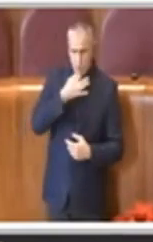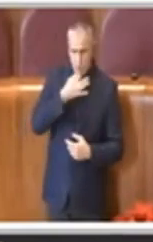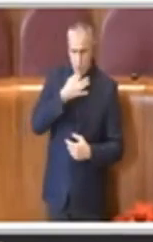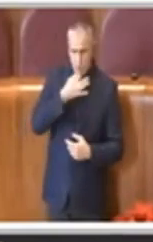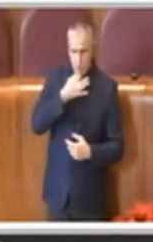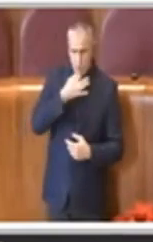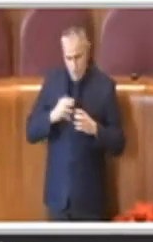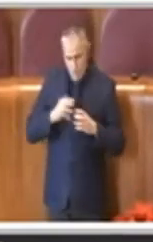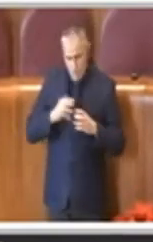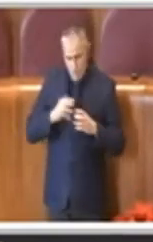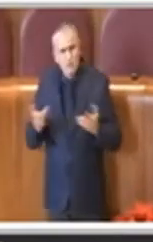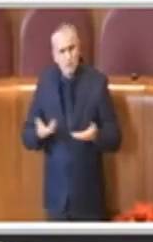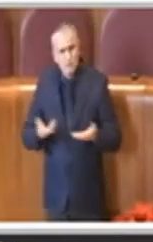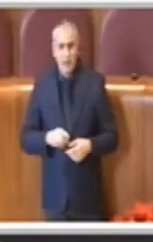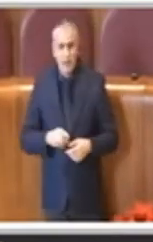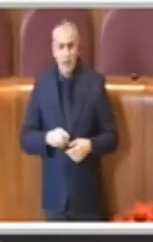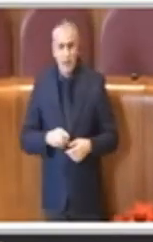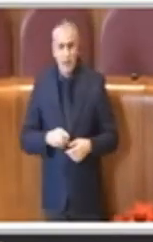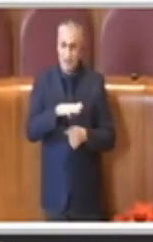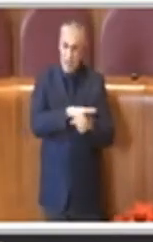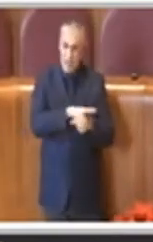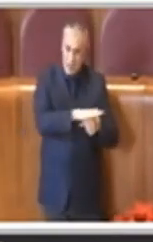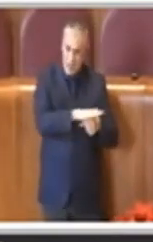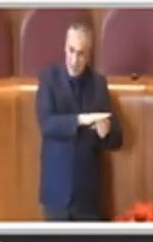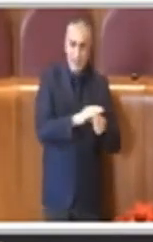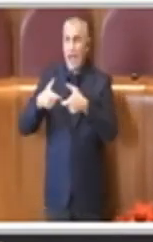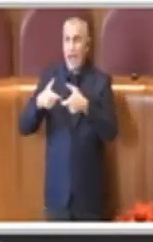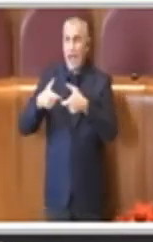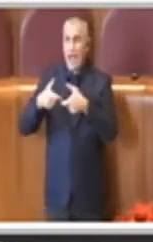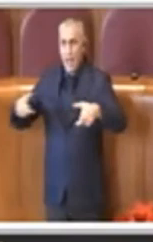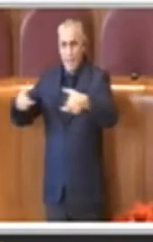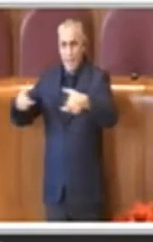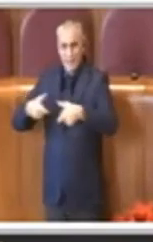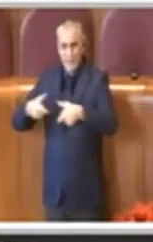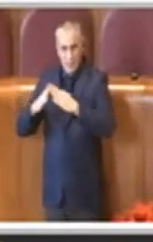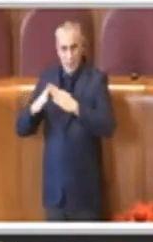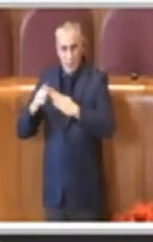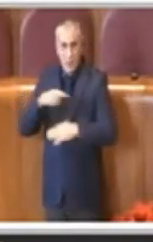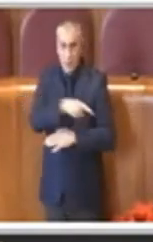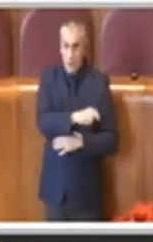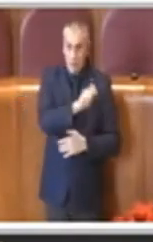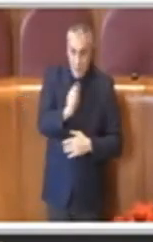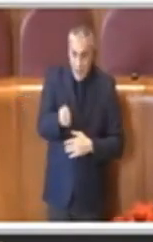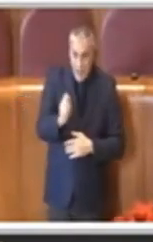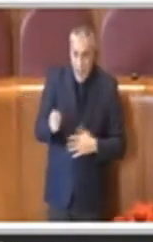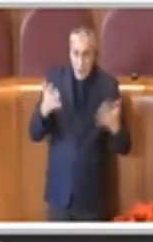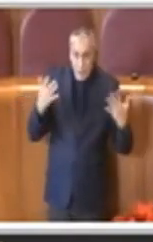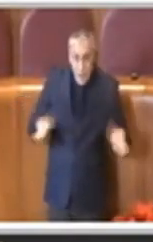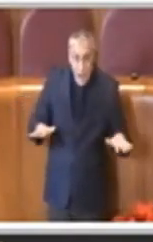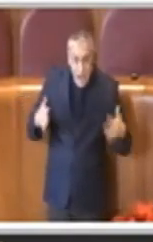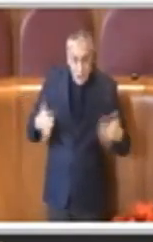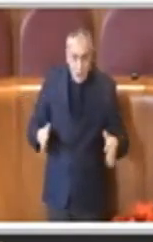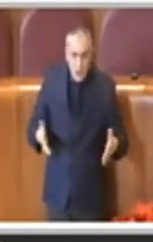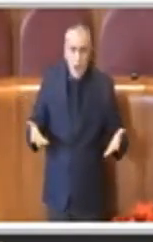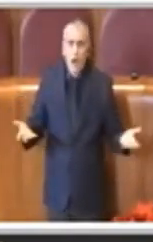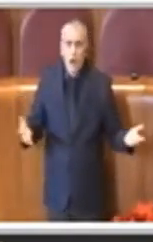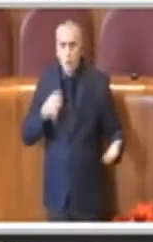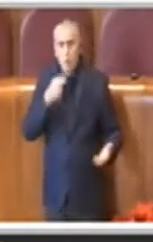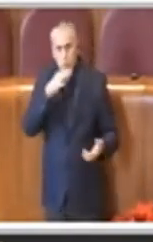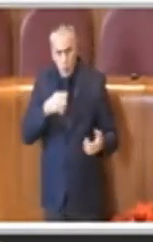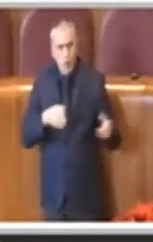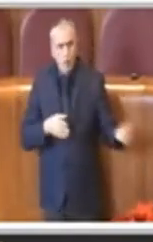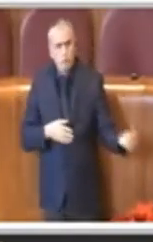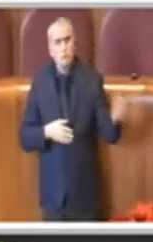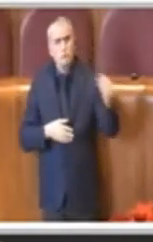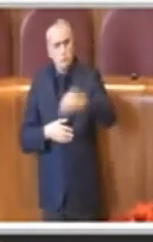a coloro che avevano pagato, avevano dato i soldi